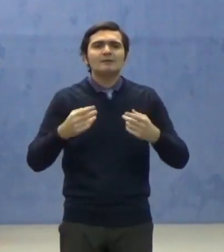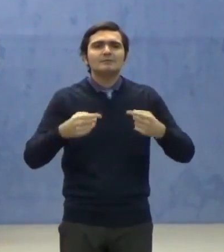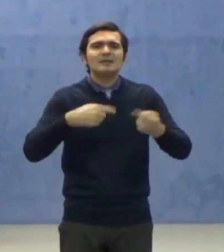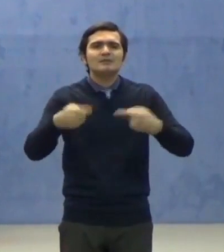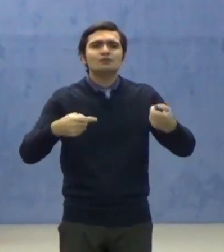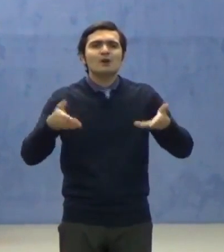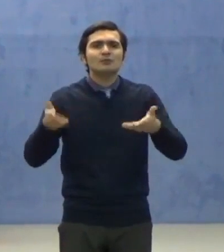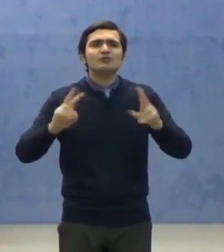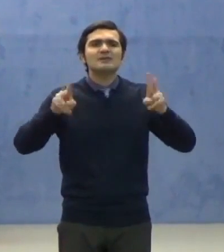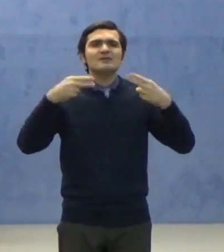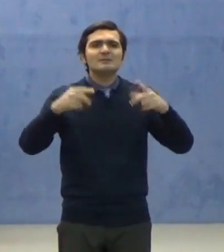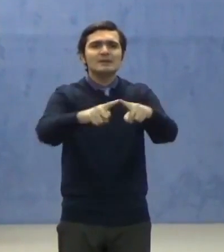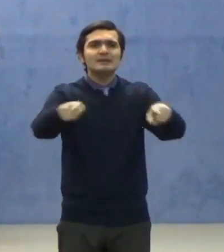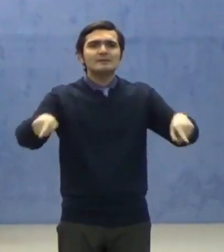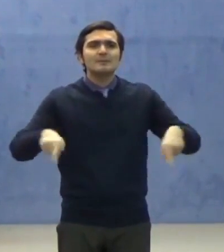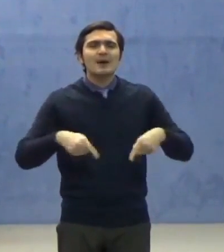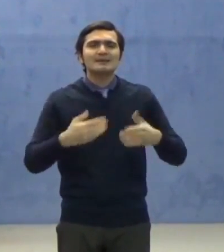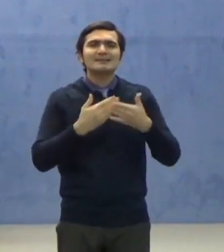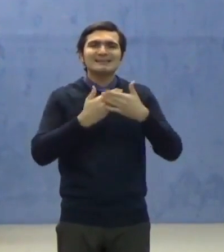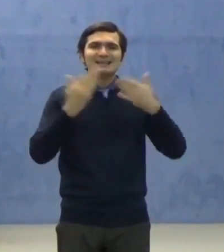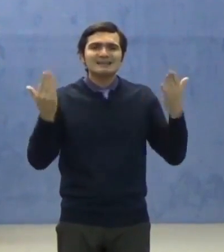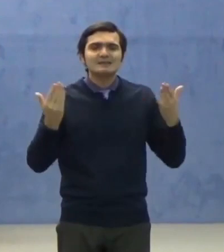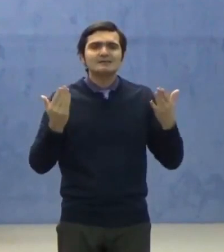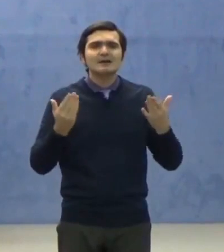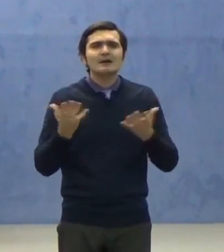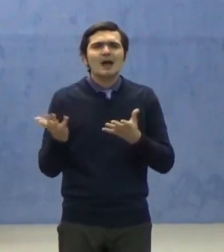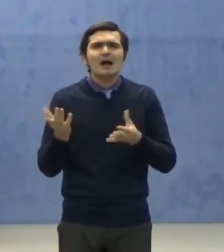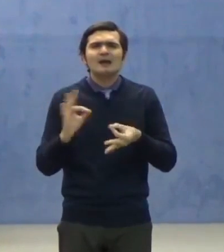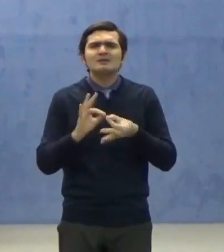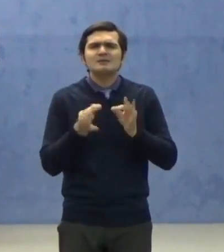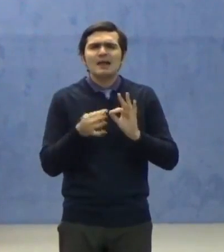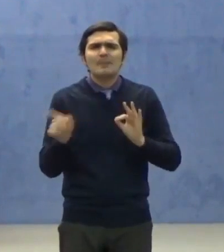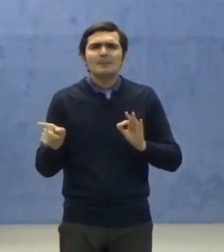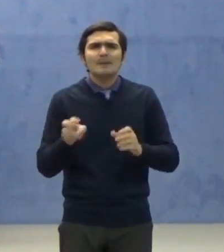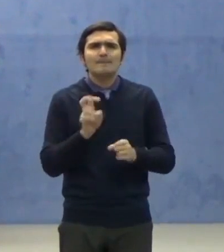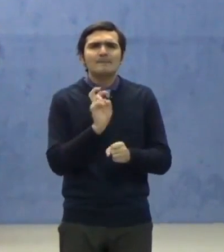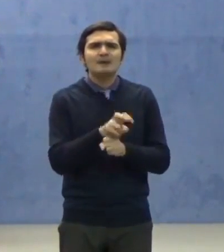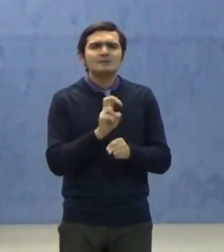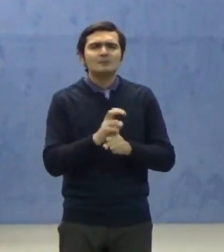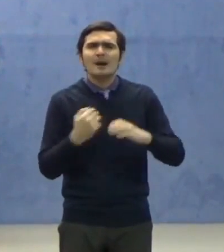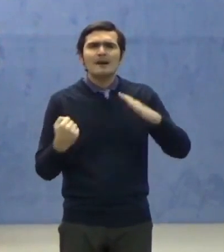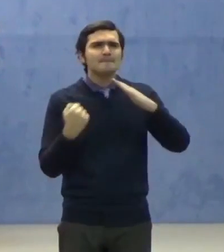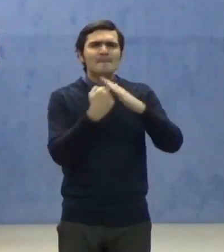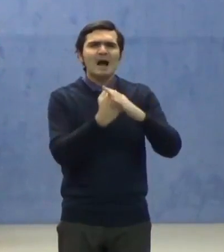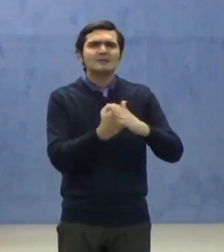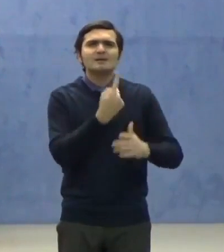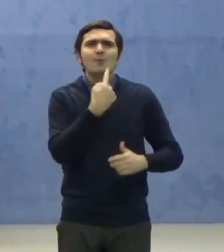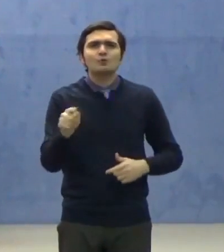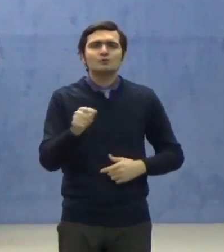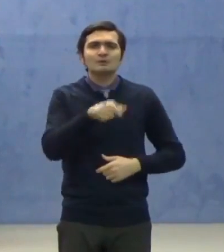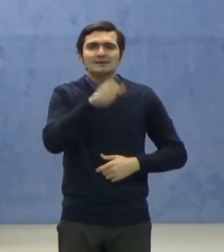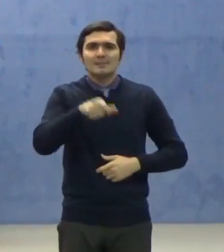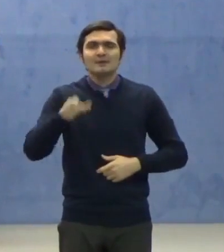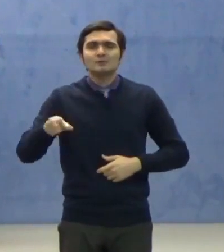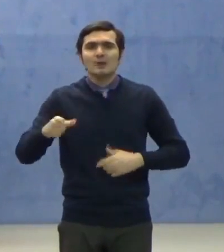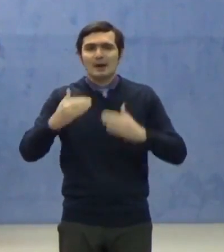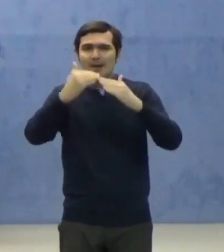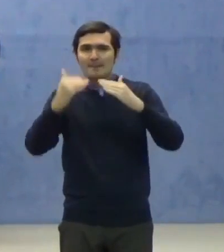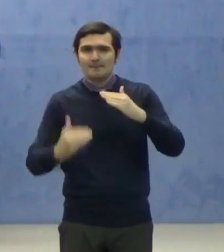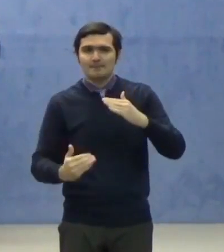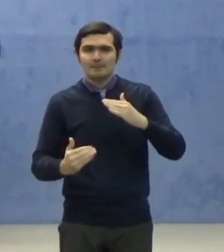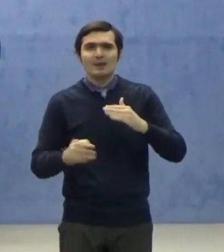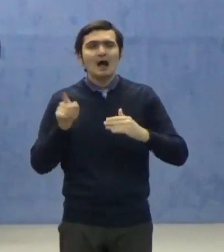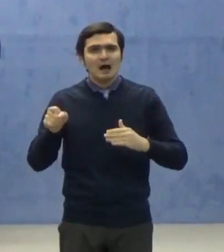deschise, ce presupun participarea a maximum 100 de persoane, sunt